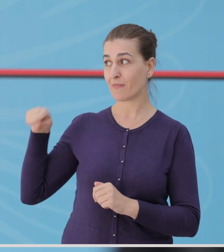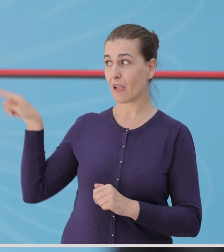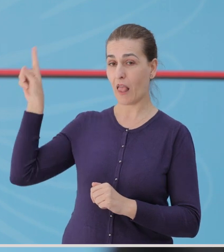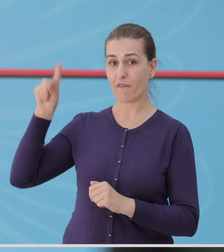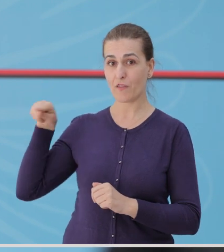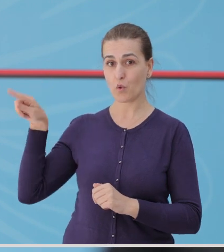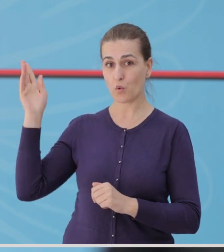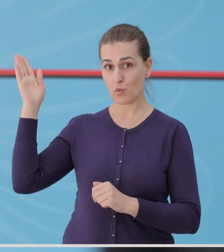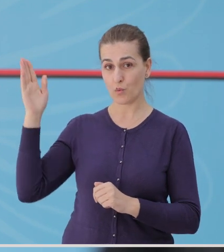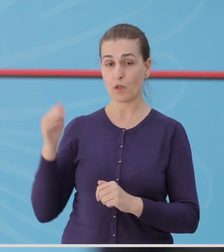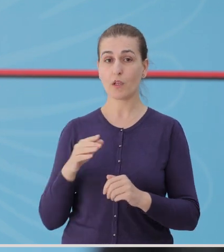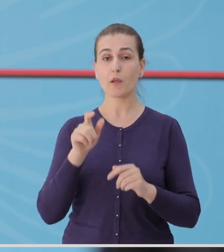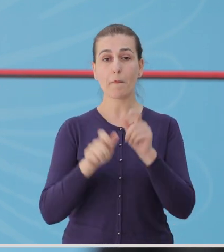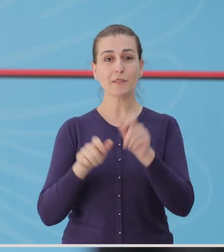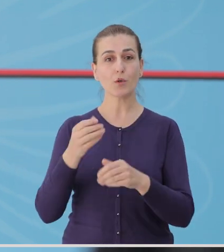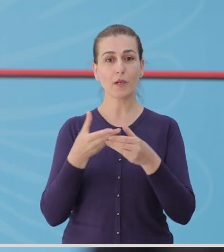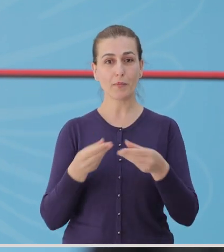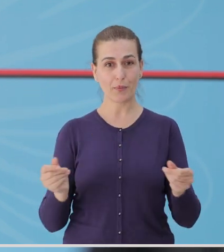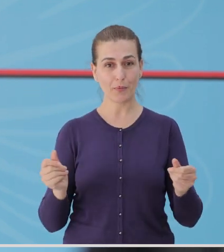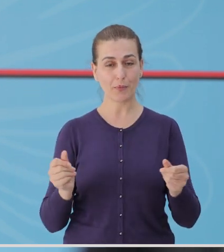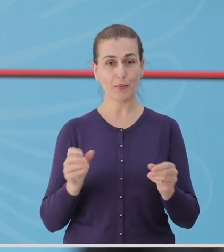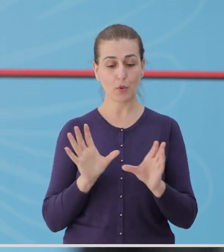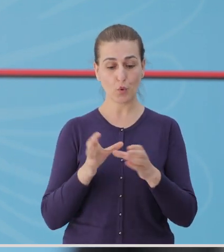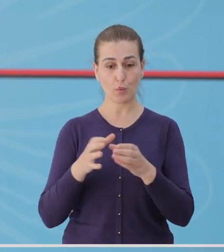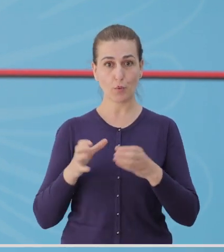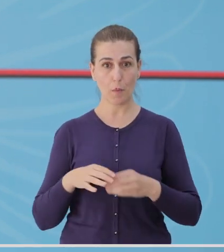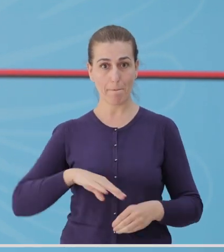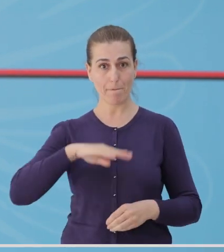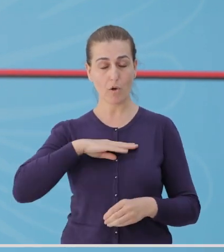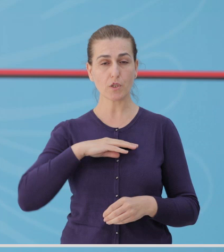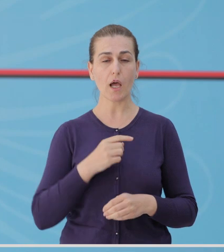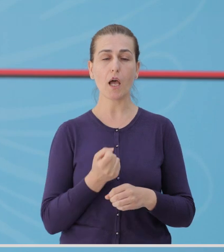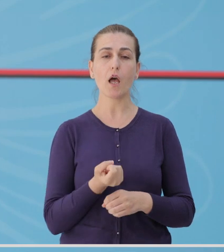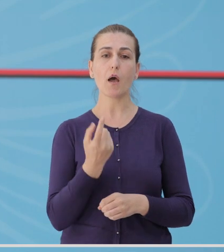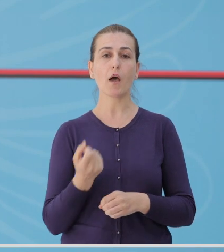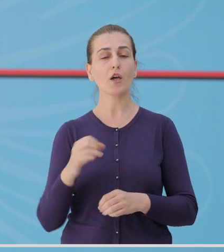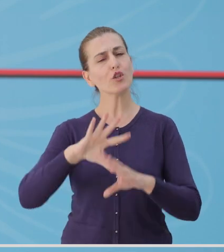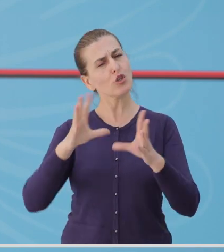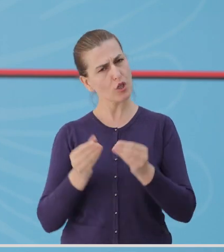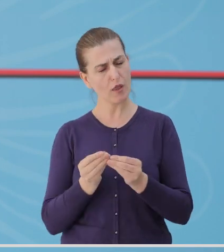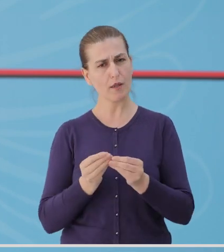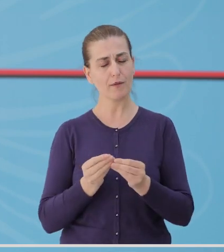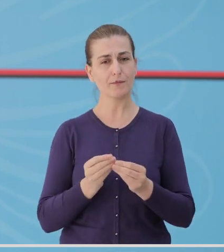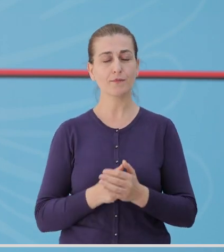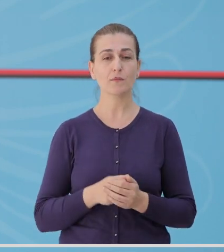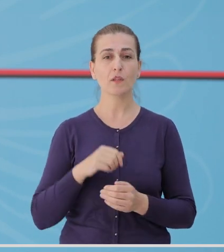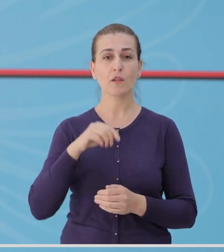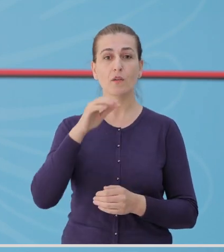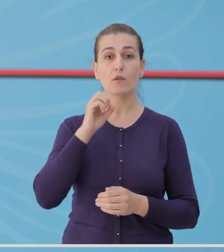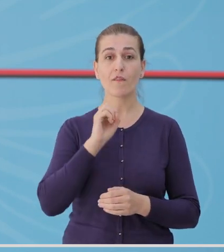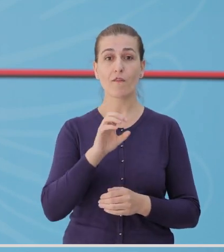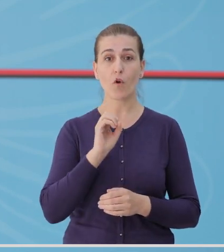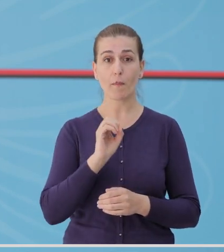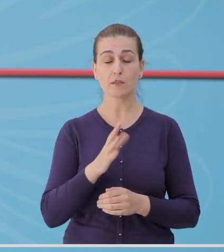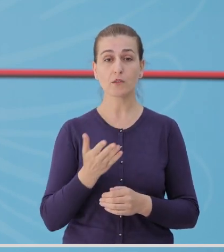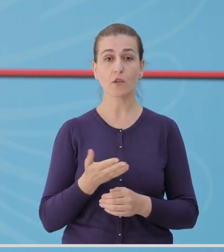shpëndarjes të të shëruarve, si pas grupë moshave, kemi raste të shëruara në të gjitha grupë moshat. Ju informojmë